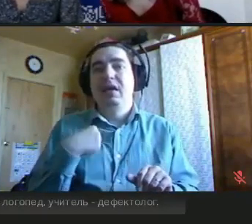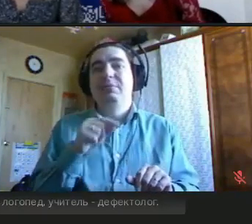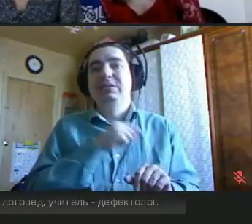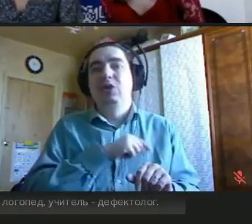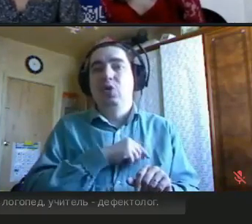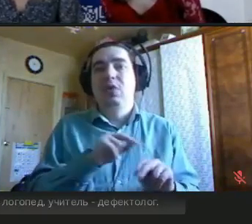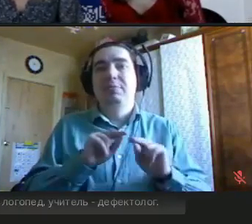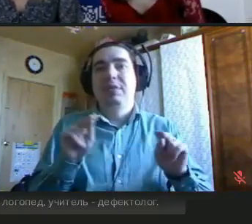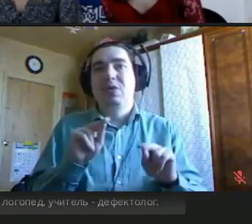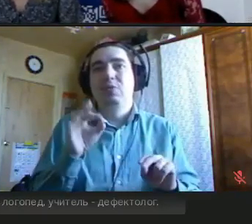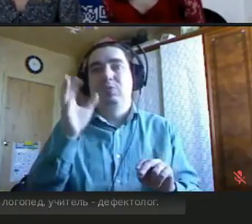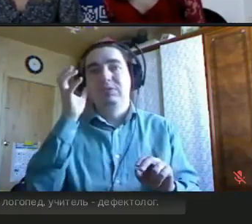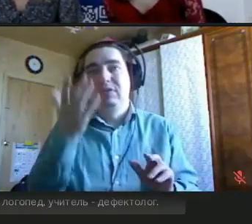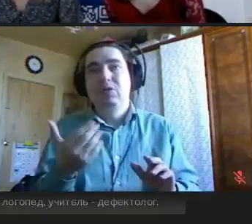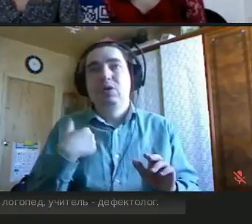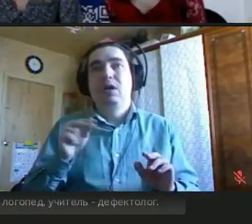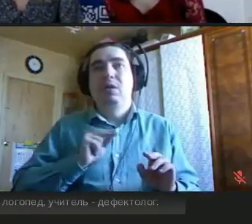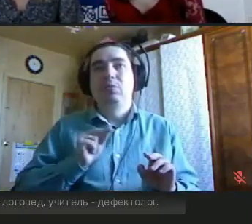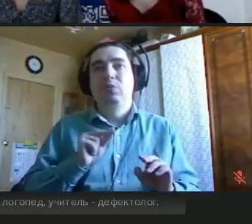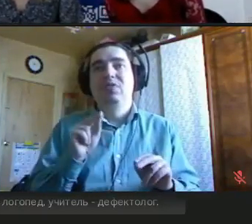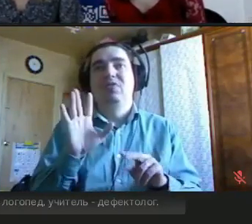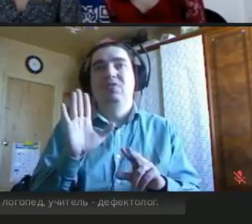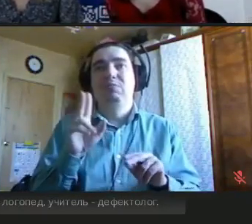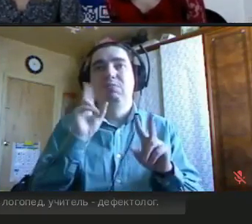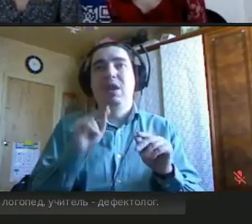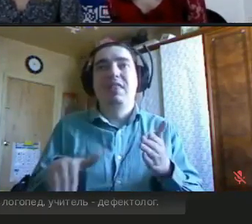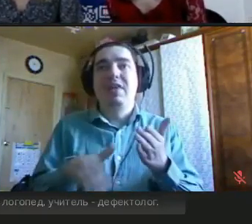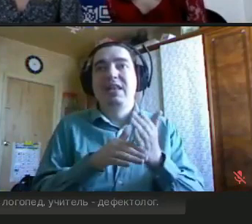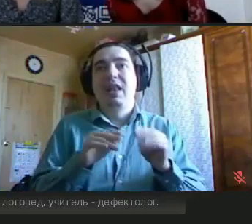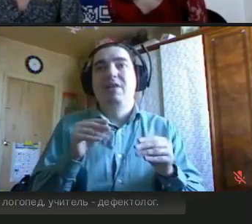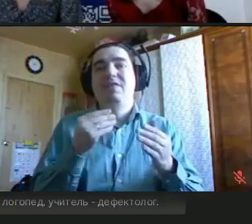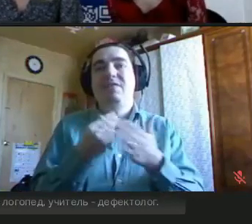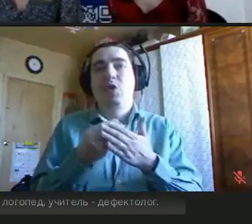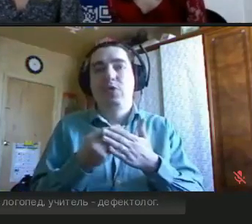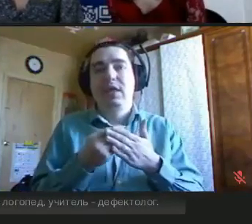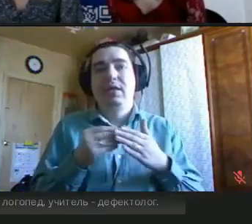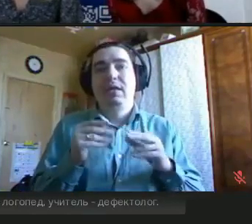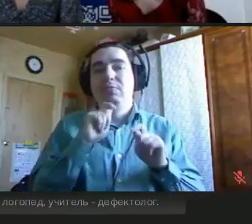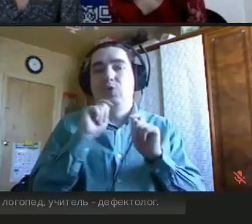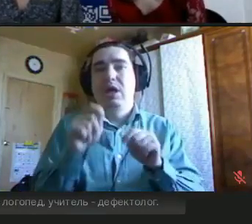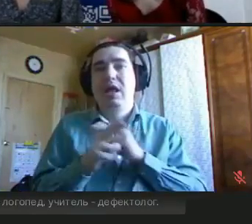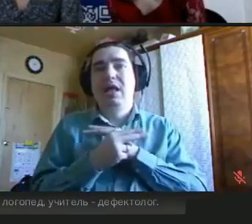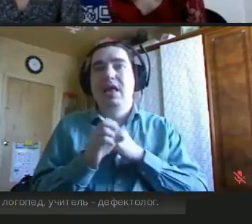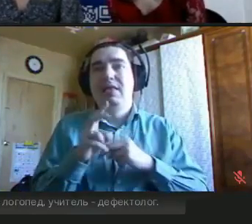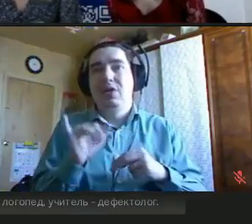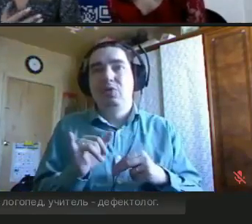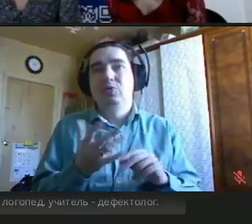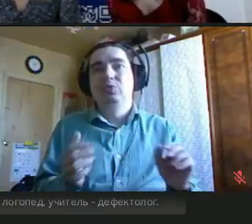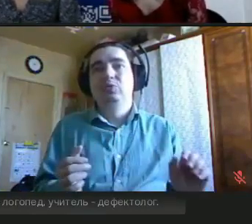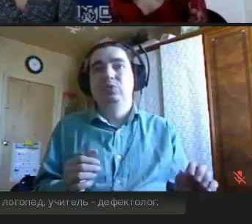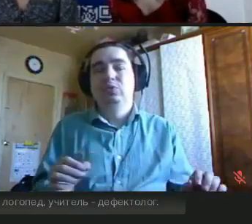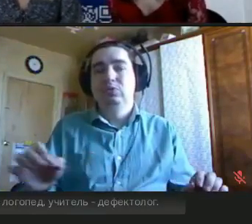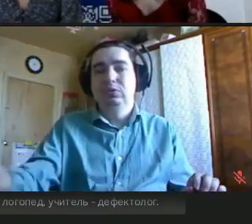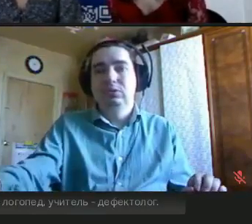по образованию, и последние пять лет я работаю в благотворительном фонде помощи детям и взрослым по Даракаргию. Изначально, для тех,